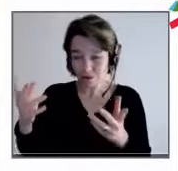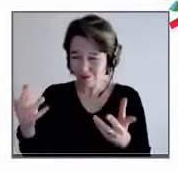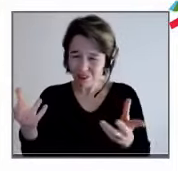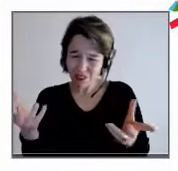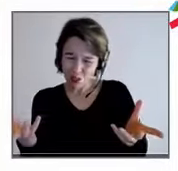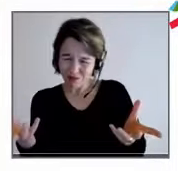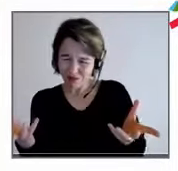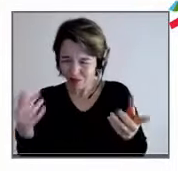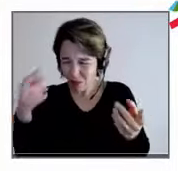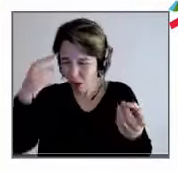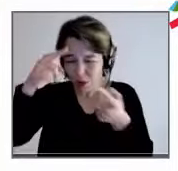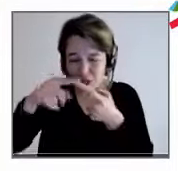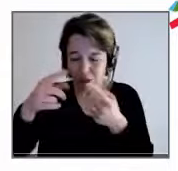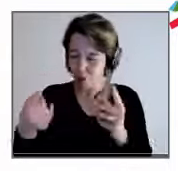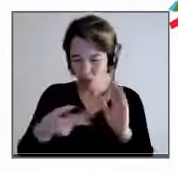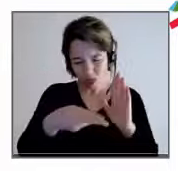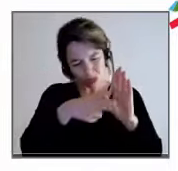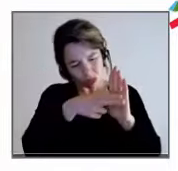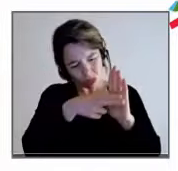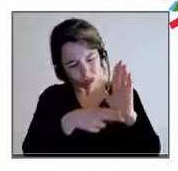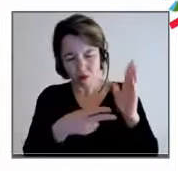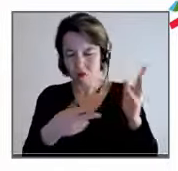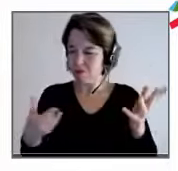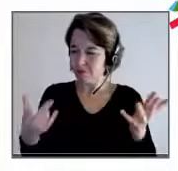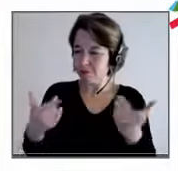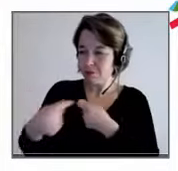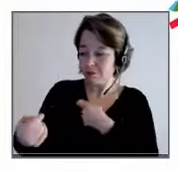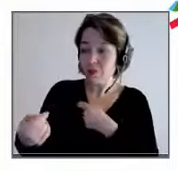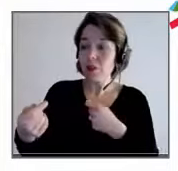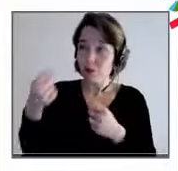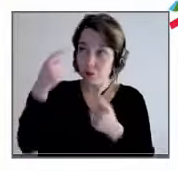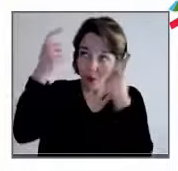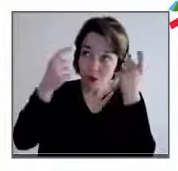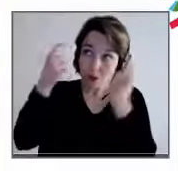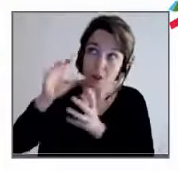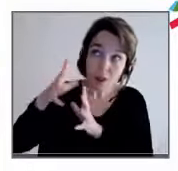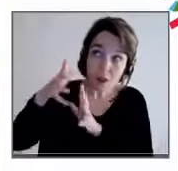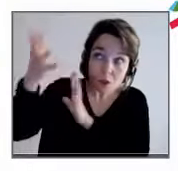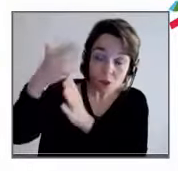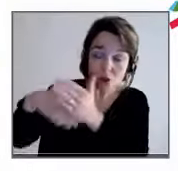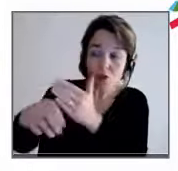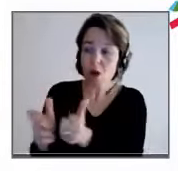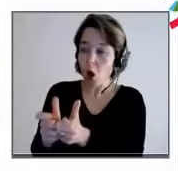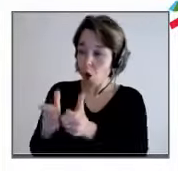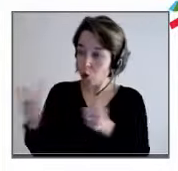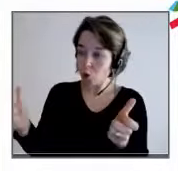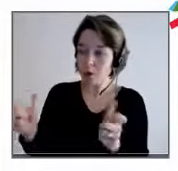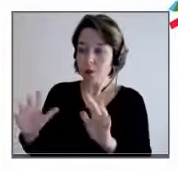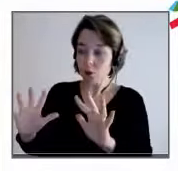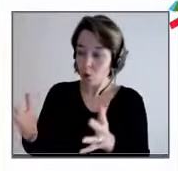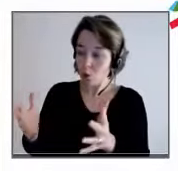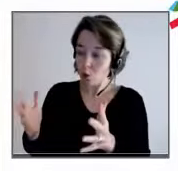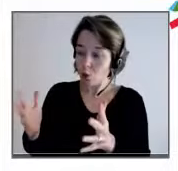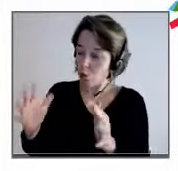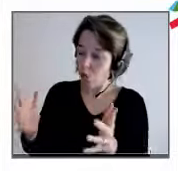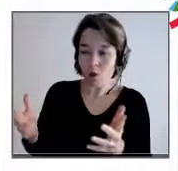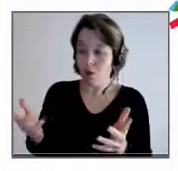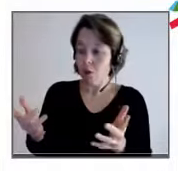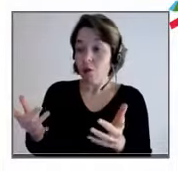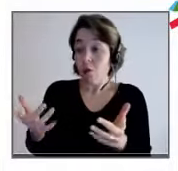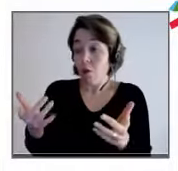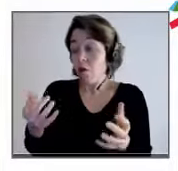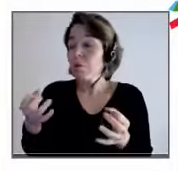à la réalité même de l'évolution de l'entreprise, à ce moment-là, c'est l'équivalent de publicité mensongère